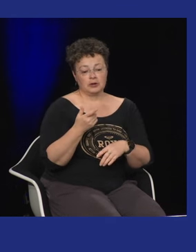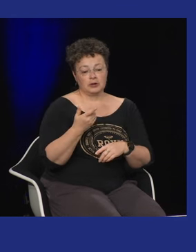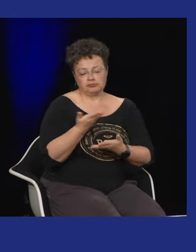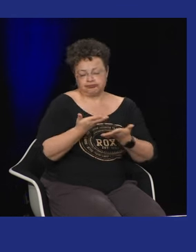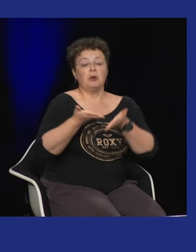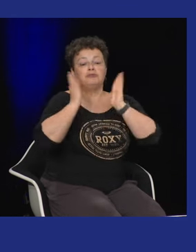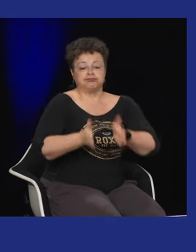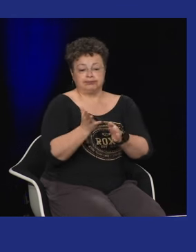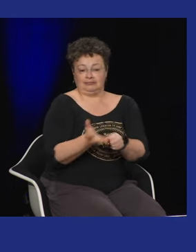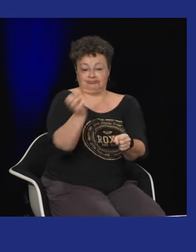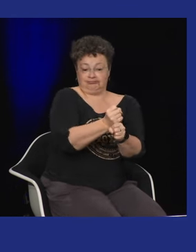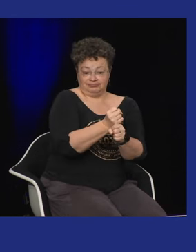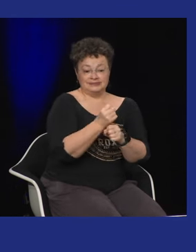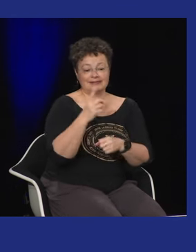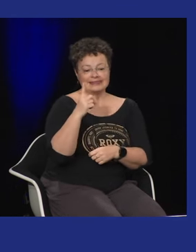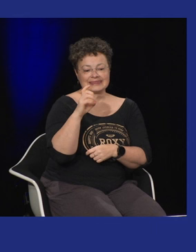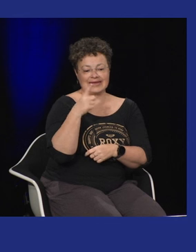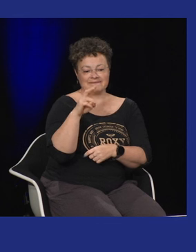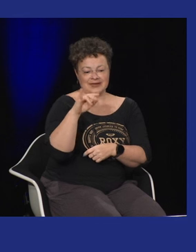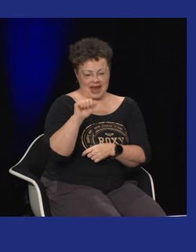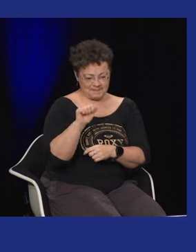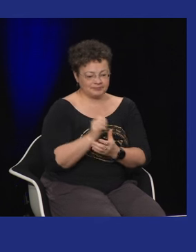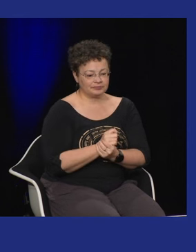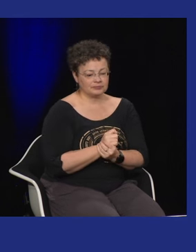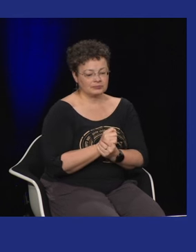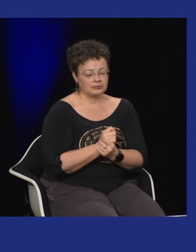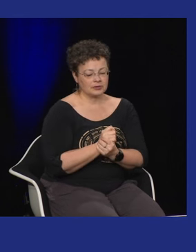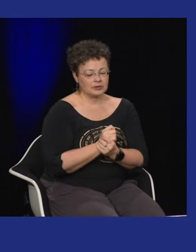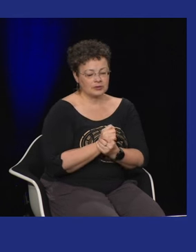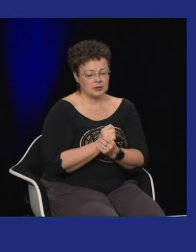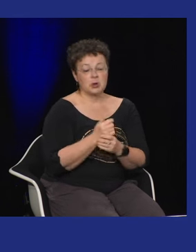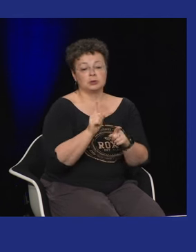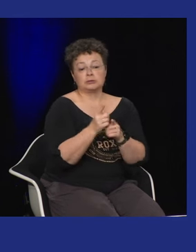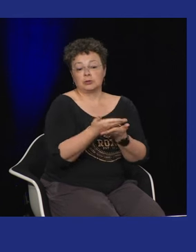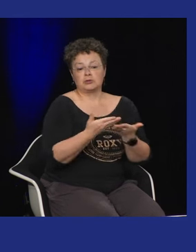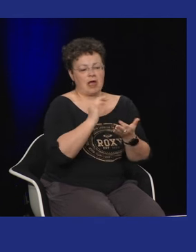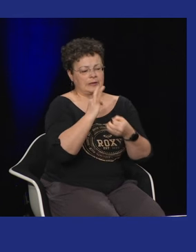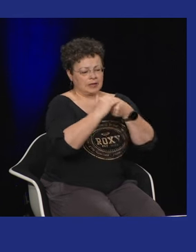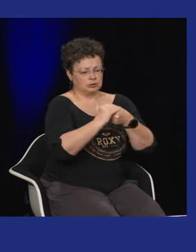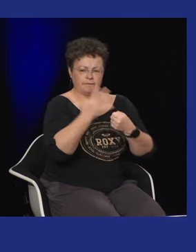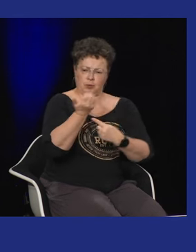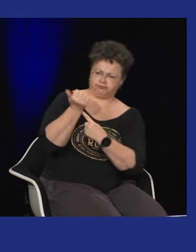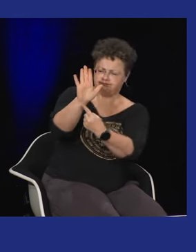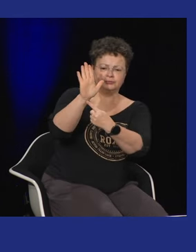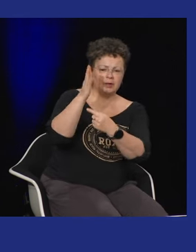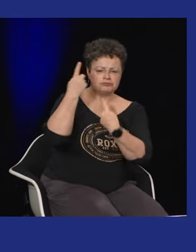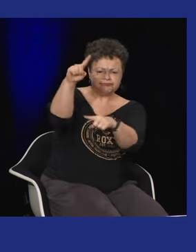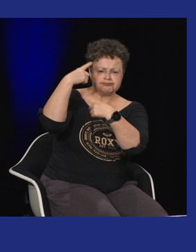sur notre manière de travailler et ils ont décidé donc de créer des VIA D-E-V-I-A